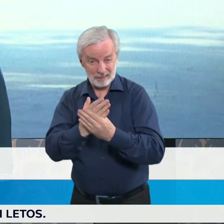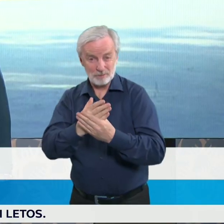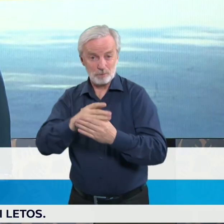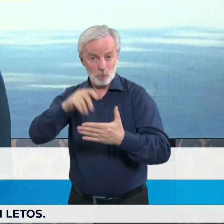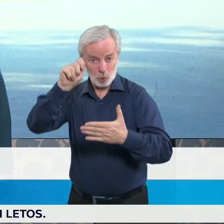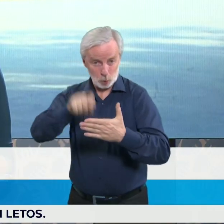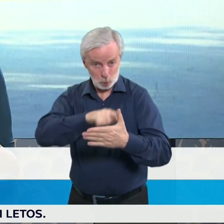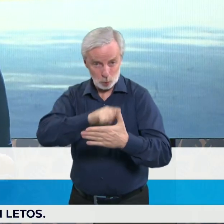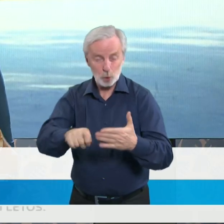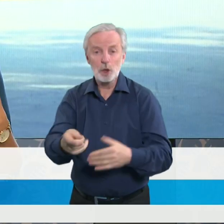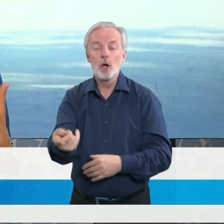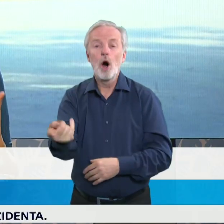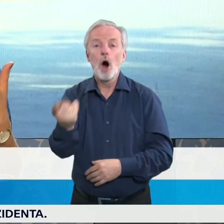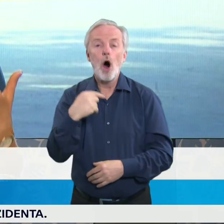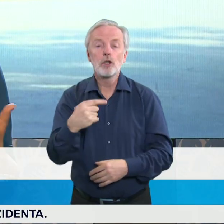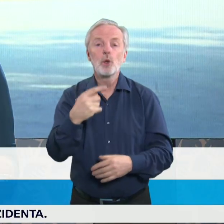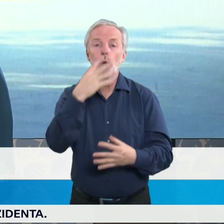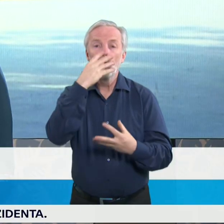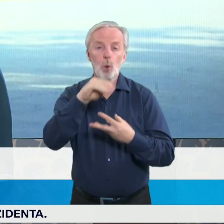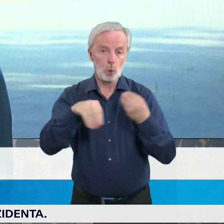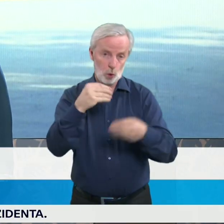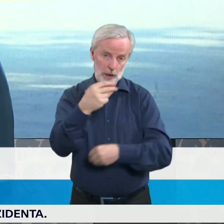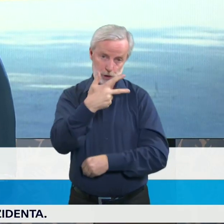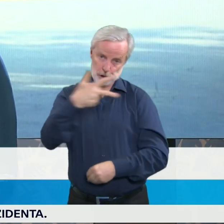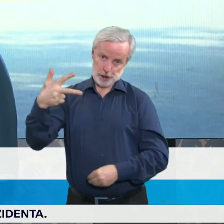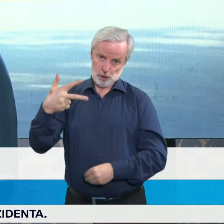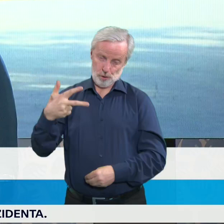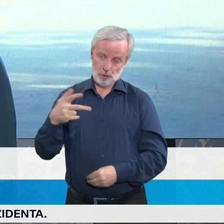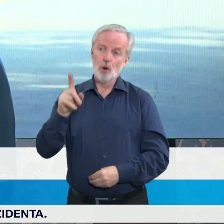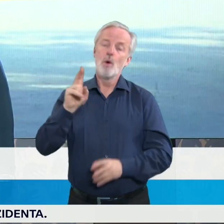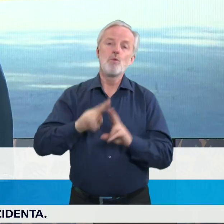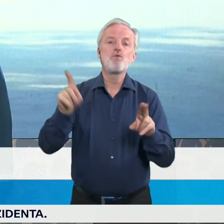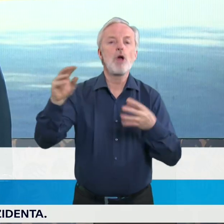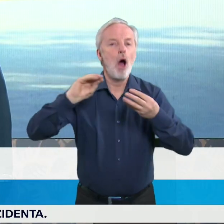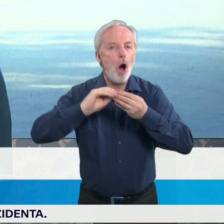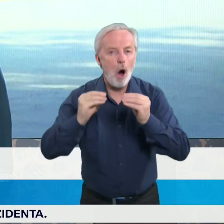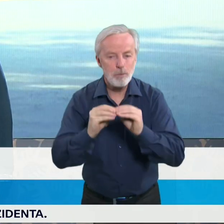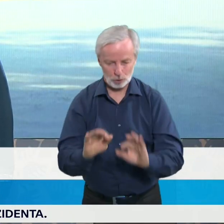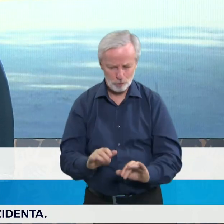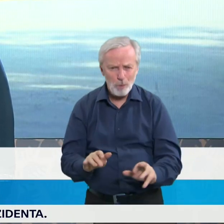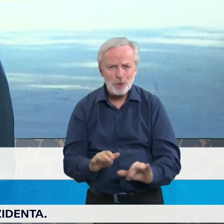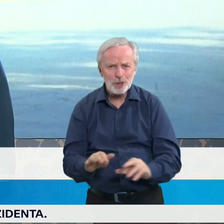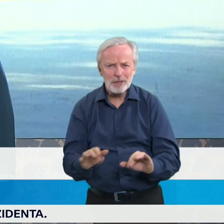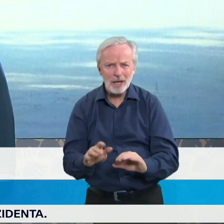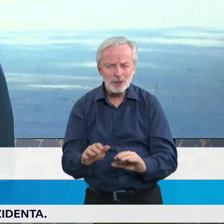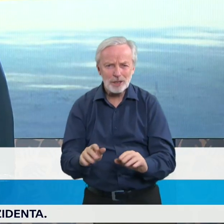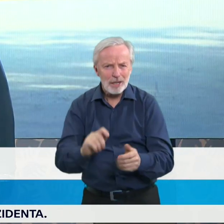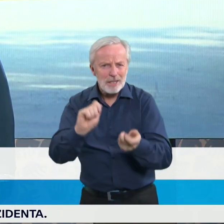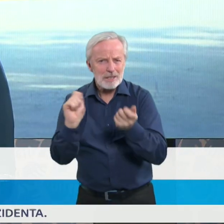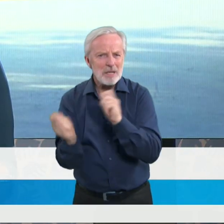od třetího, tak, aby si mohli prodejci nastavit svoje systémy nově,